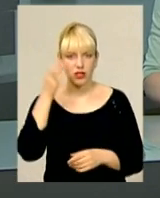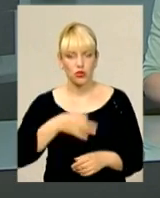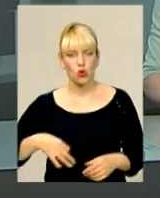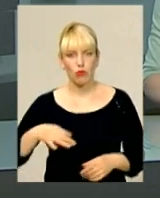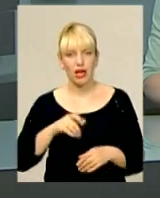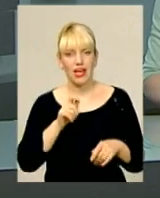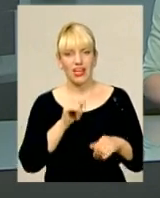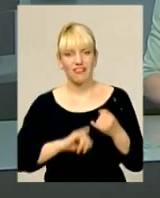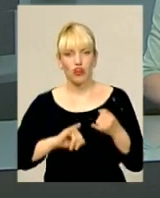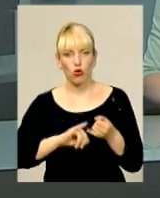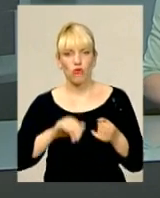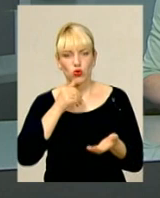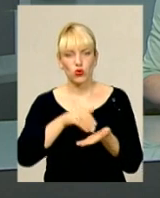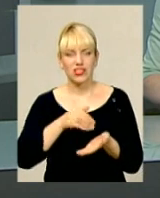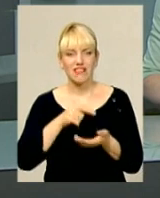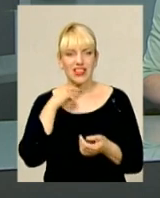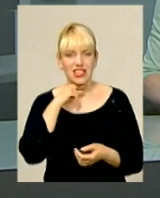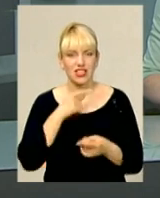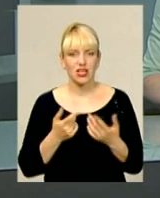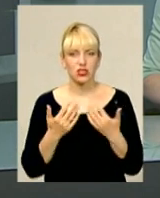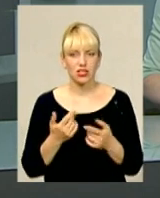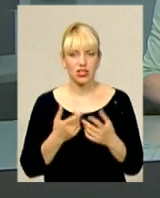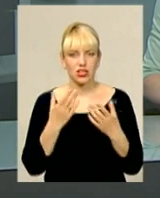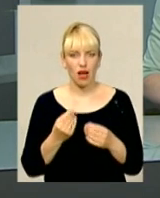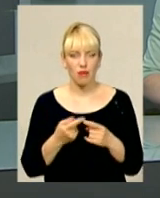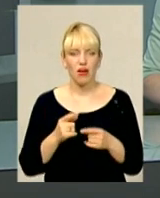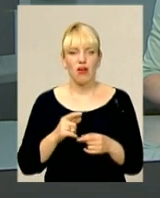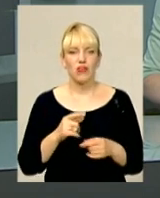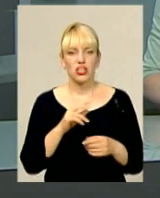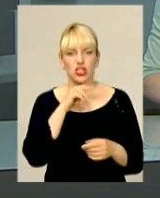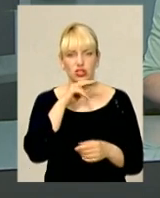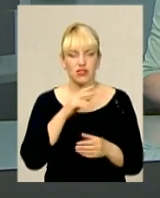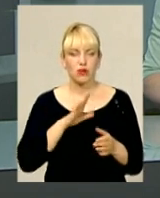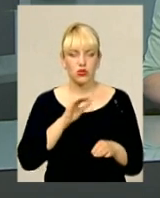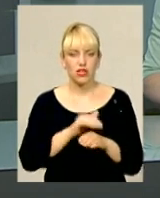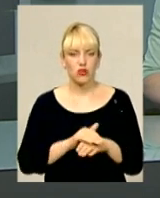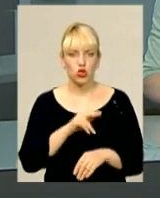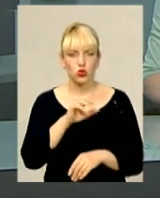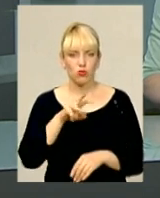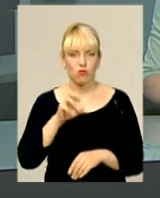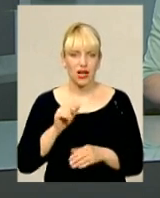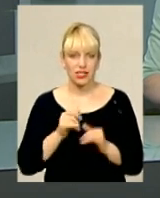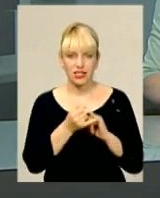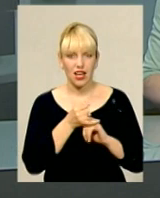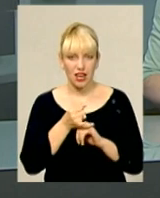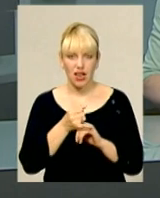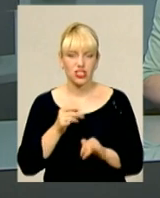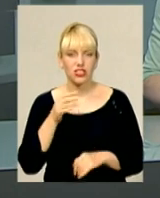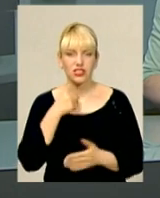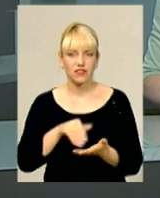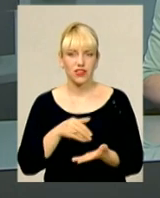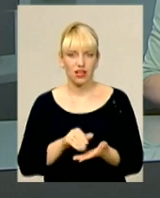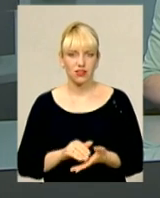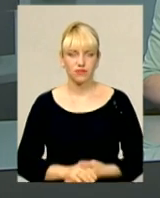інфікованої свинини. Аже днями в одному із фермерських господарств Чернівеччини зафіксували випадок зараження тварин африканською